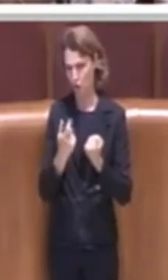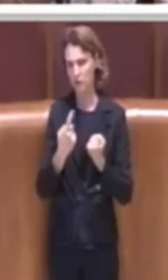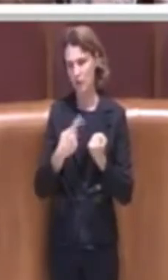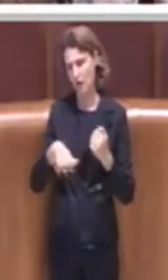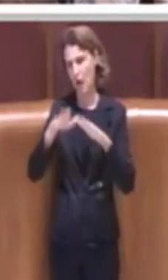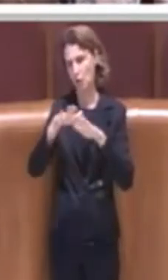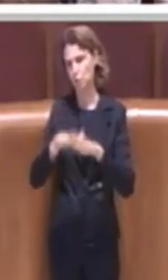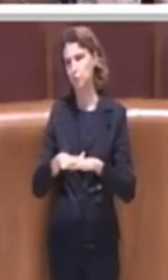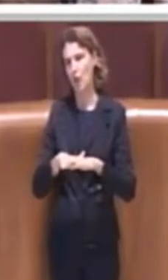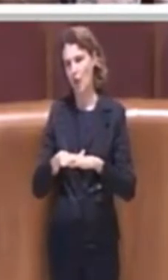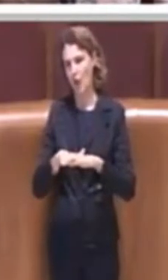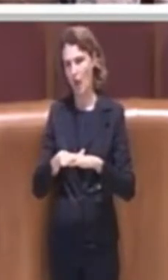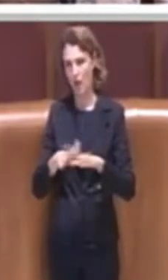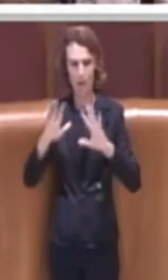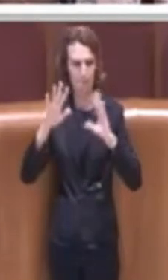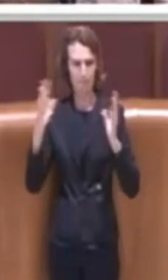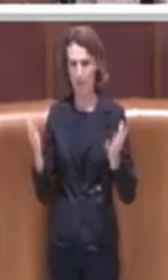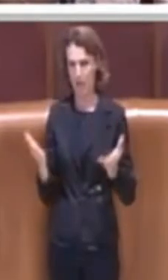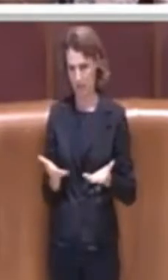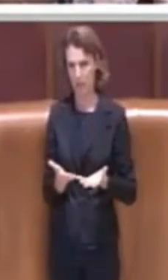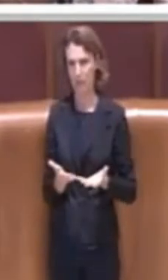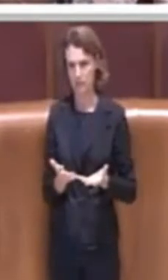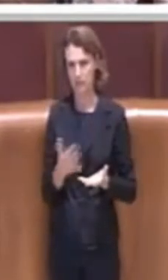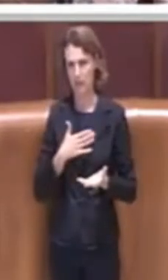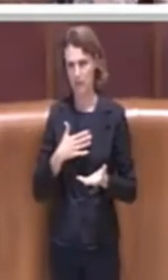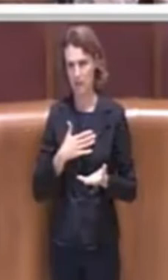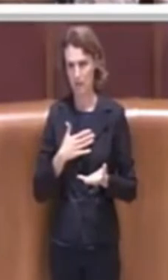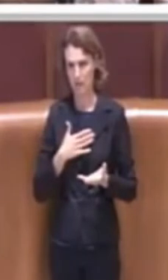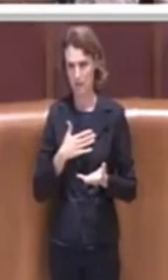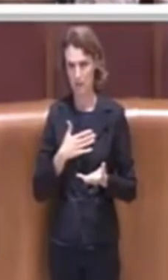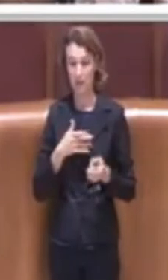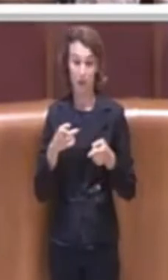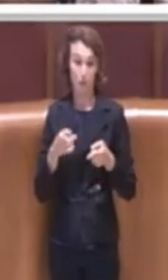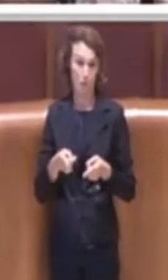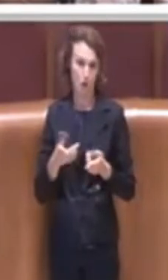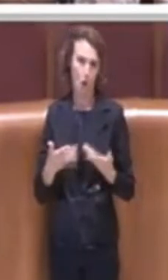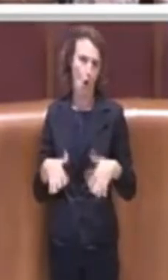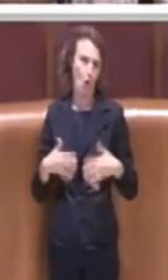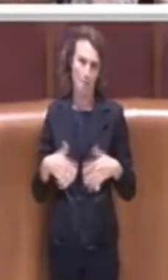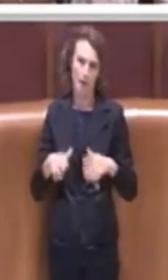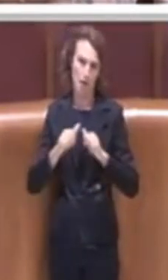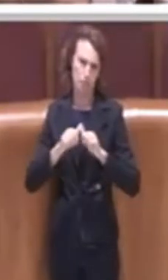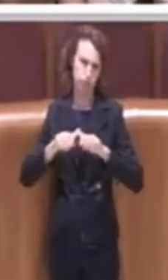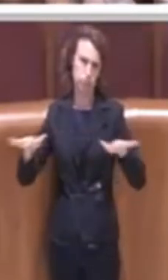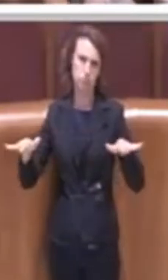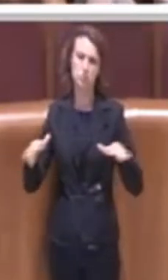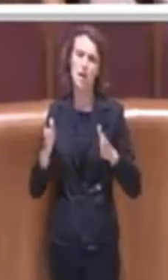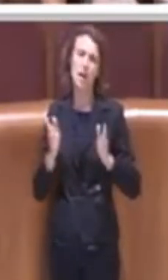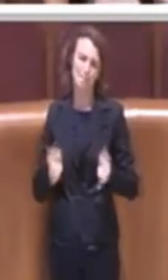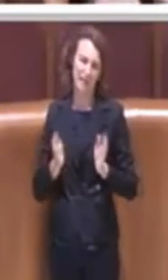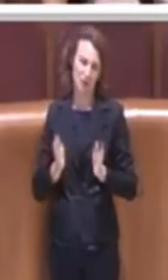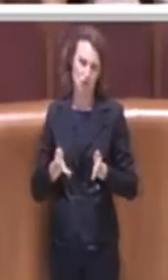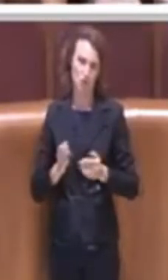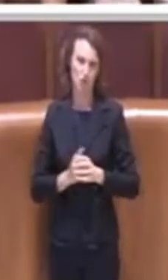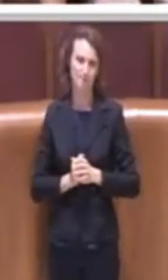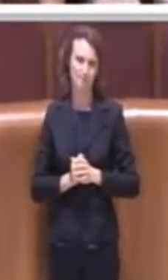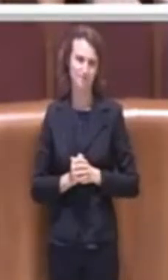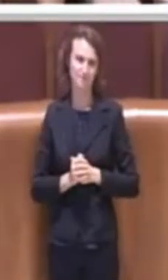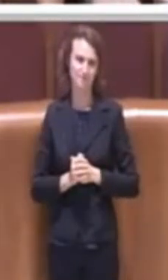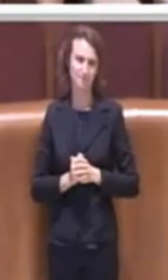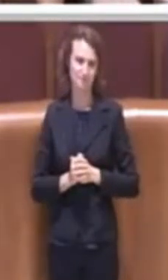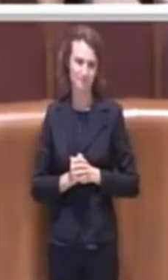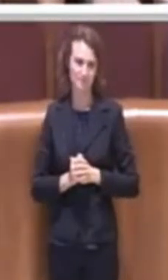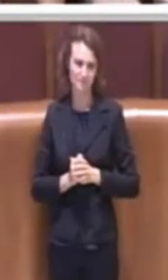il nostro pianeta da quello che ormai è diventato veramente un grosso pericolo. Quindi noi